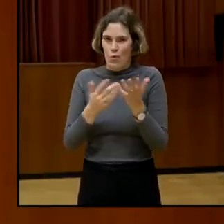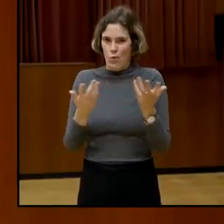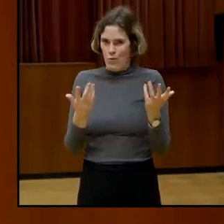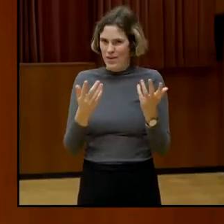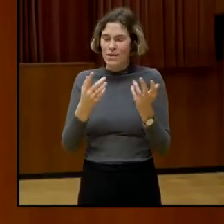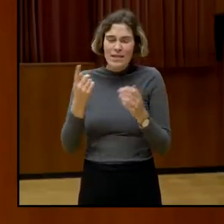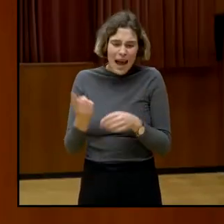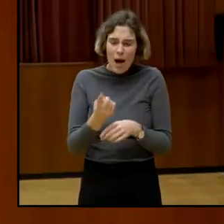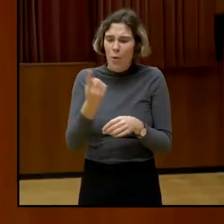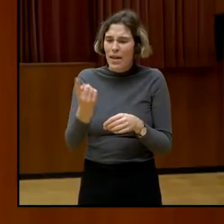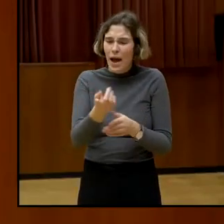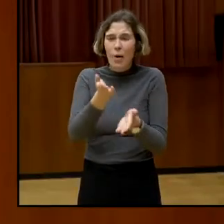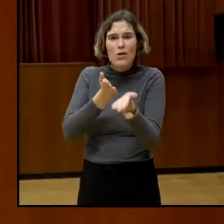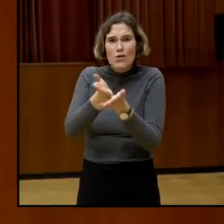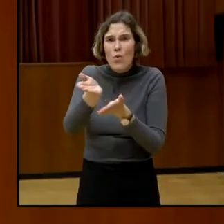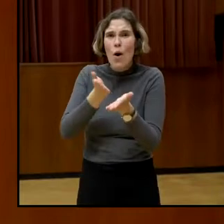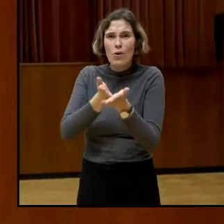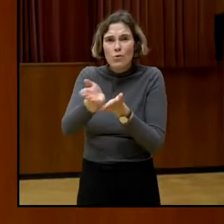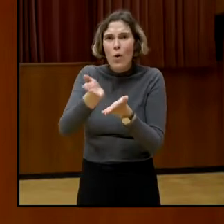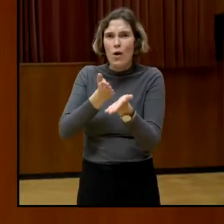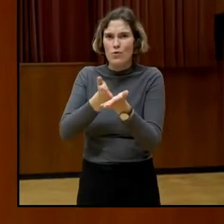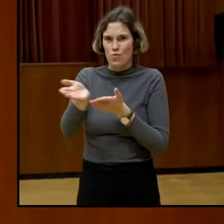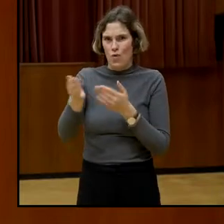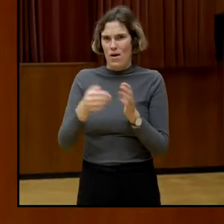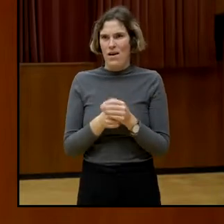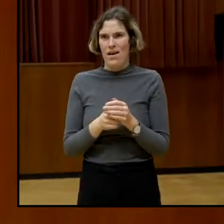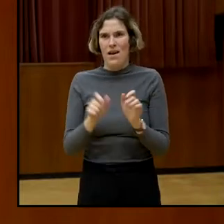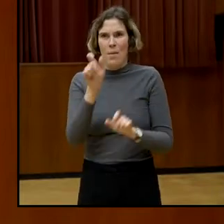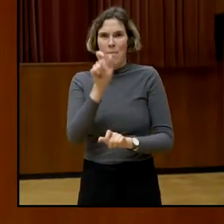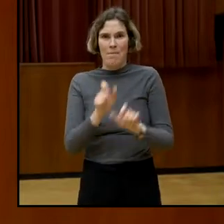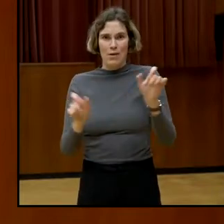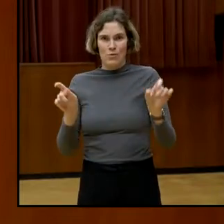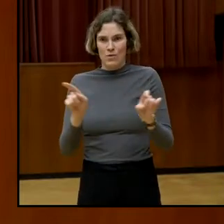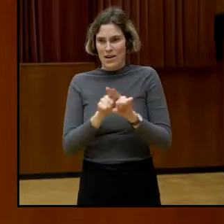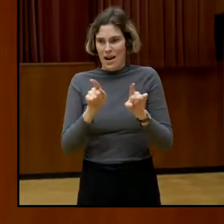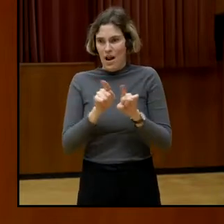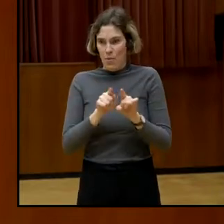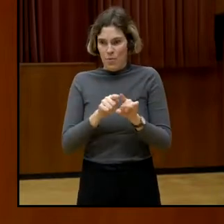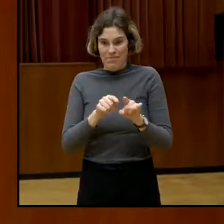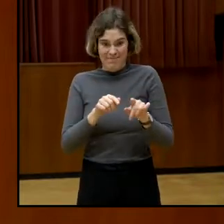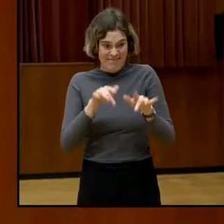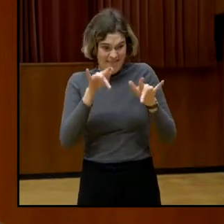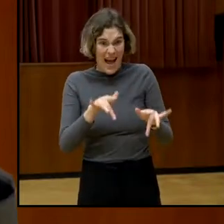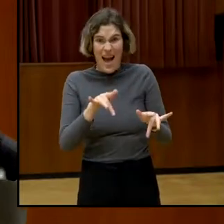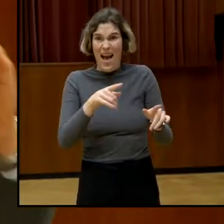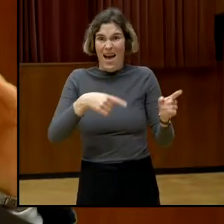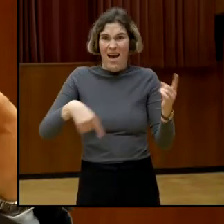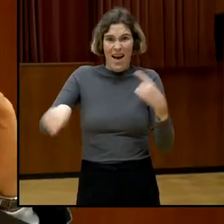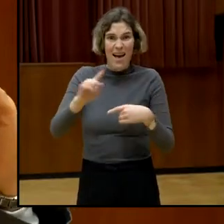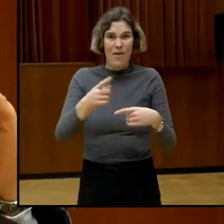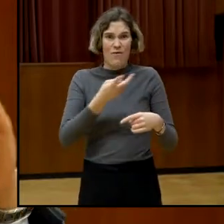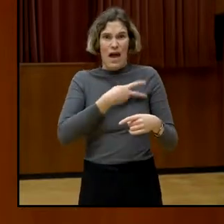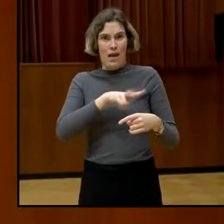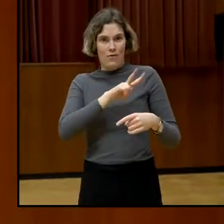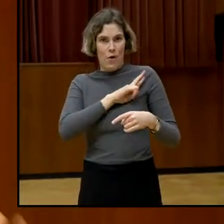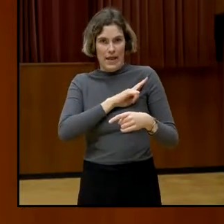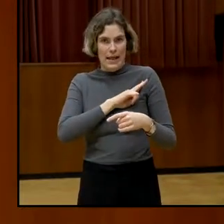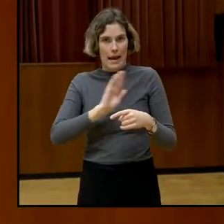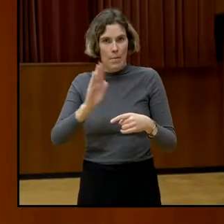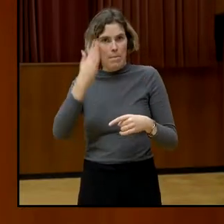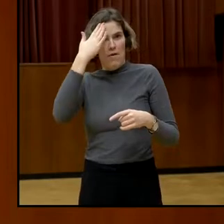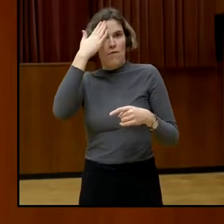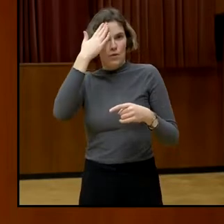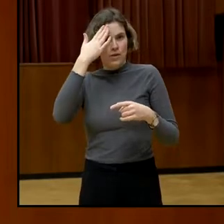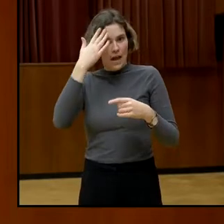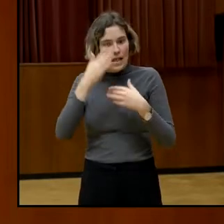wie ihr, wie die VHS, wie wir herinnen, die am selben Strang ziehen, gemacht werden. Und es muss eine übergeordnete Ebene sein, also ich würde